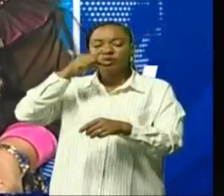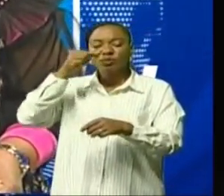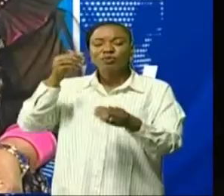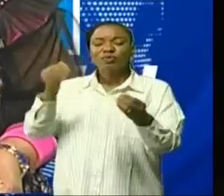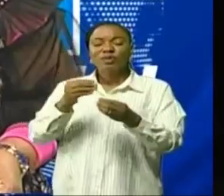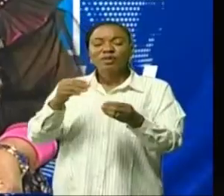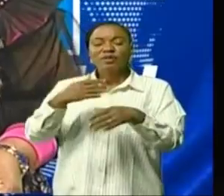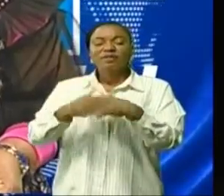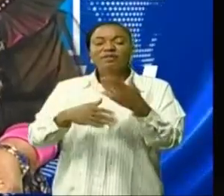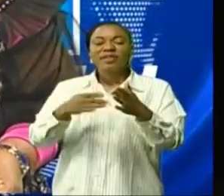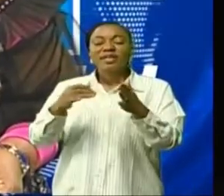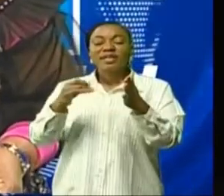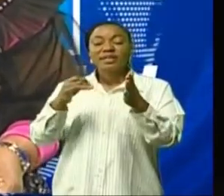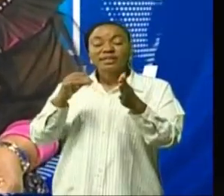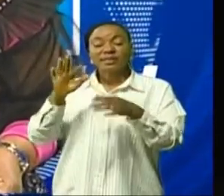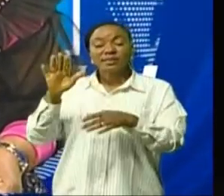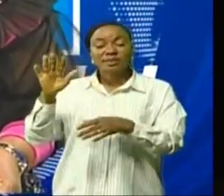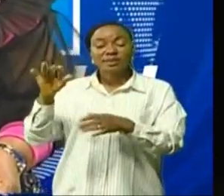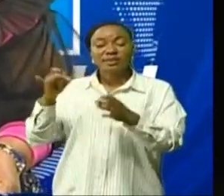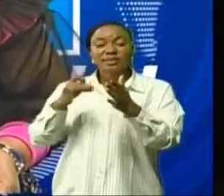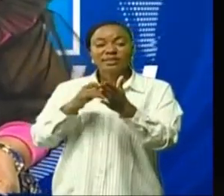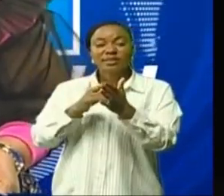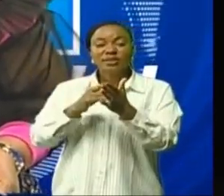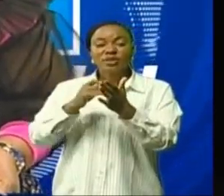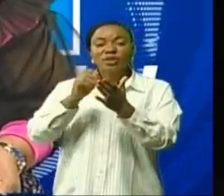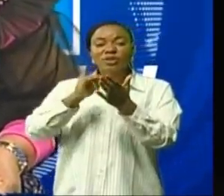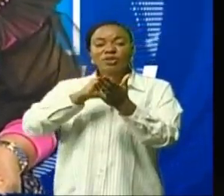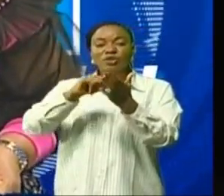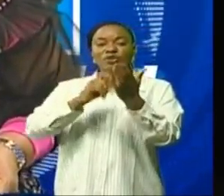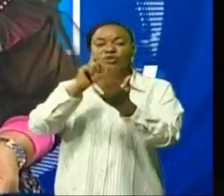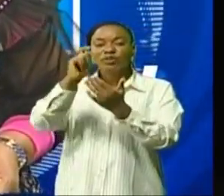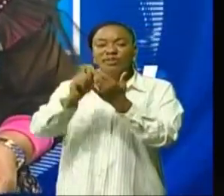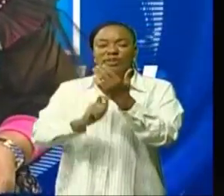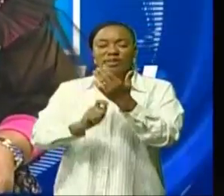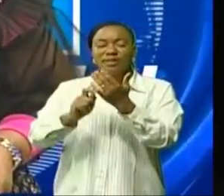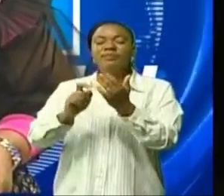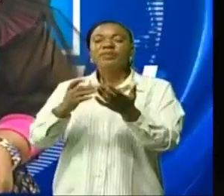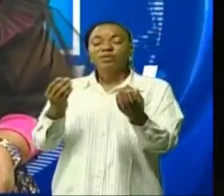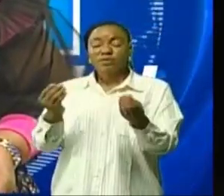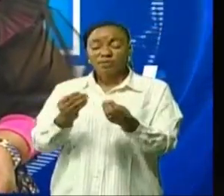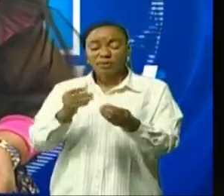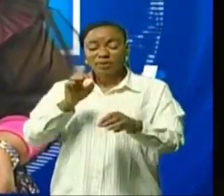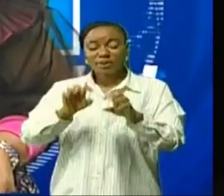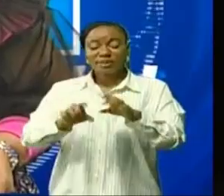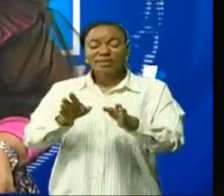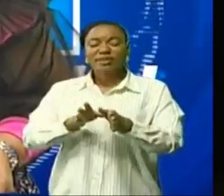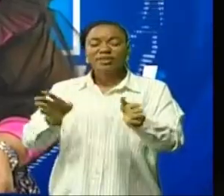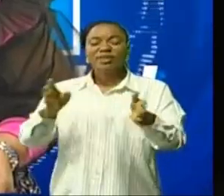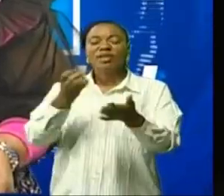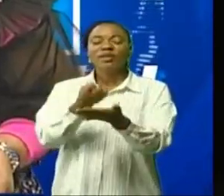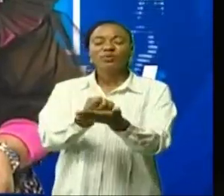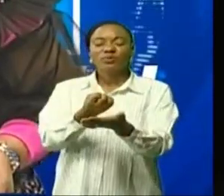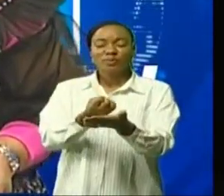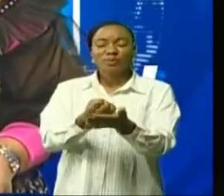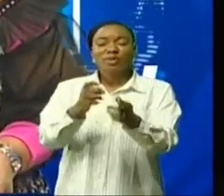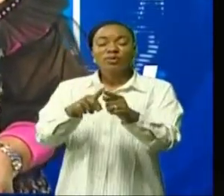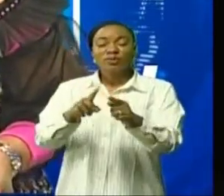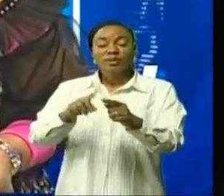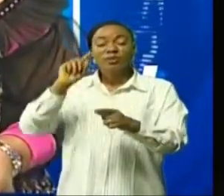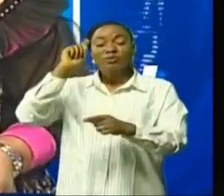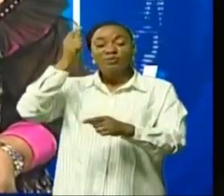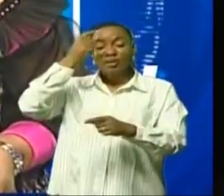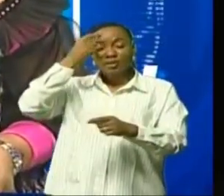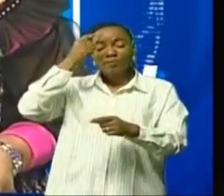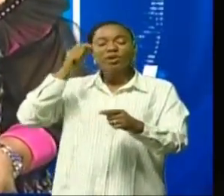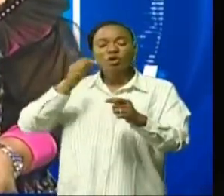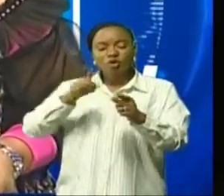7 juillet 2022, s'est signé Célestin Tutey Yamouembo, secrétaire général à l'économie. Par ailleurs, le gouvernement s